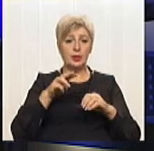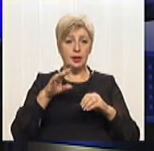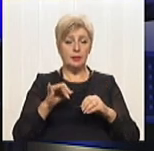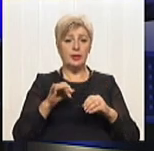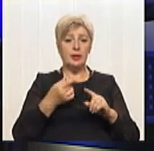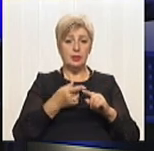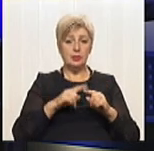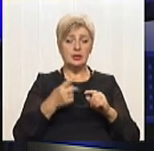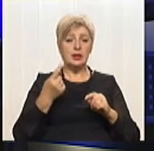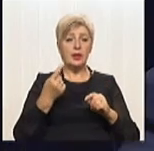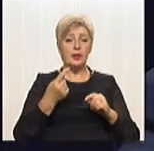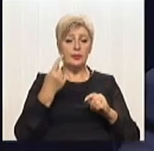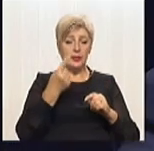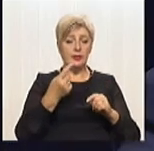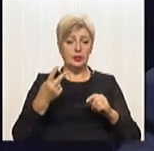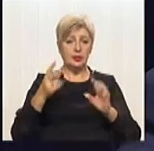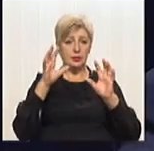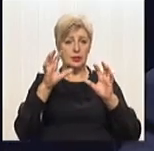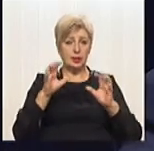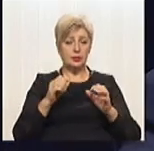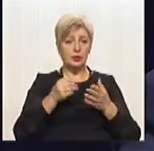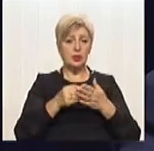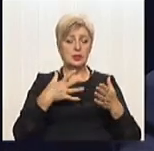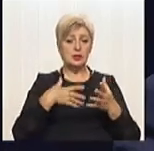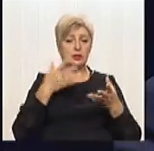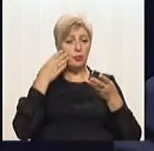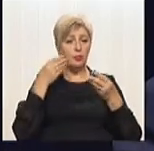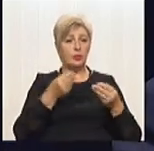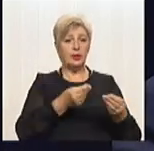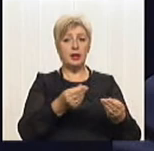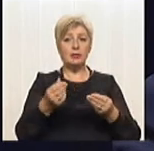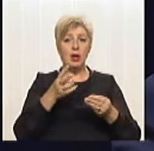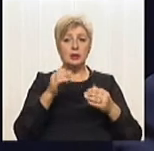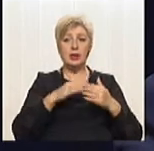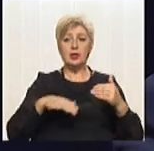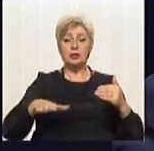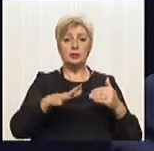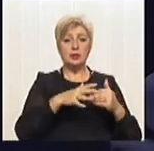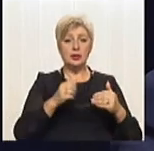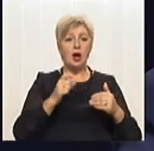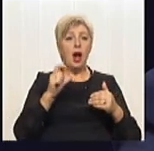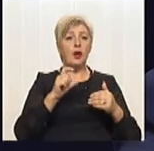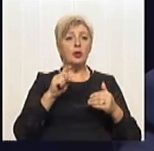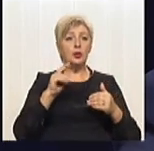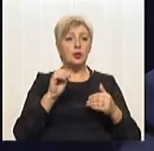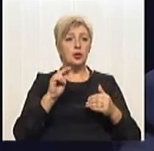перших двох законів про оцінку впливу на довкілля та стратегічно-екологічну оцінку.